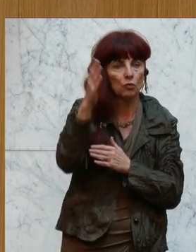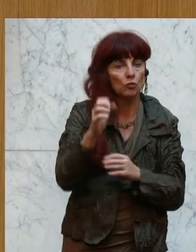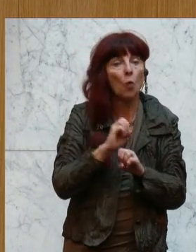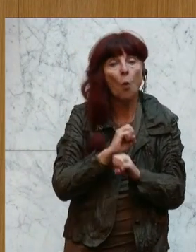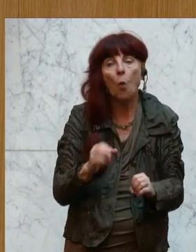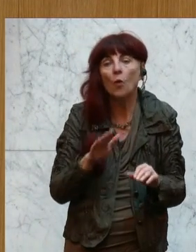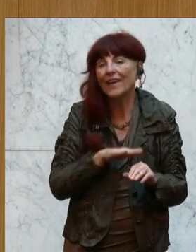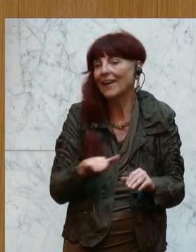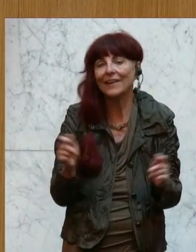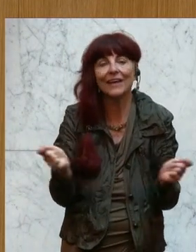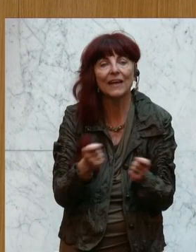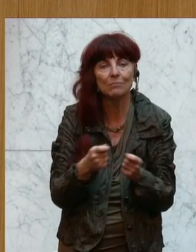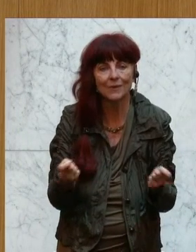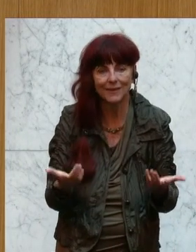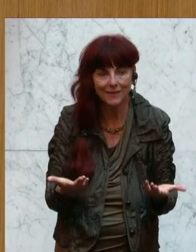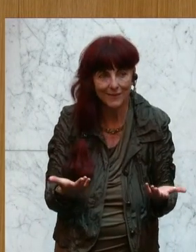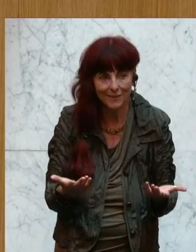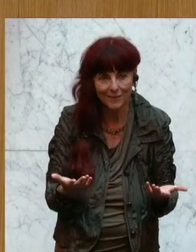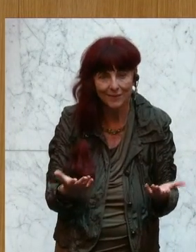es schlichtweg für eine Gesellschaft nicht.